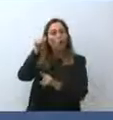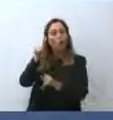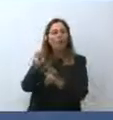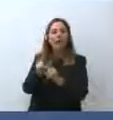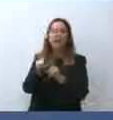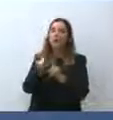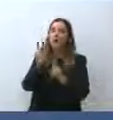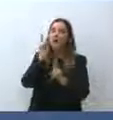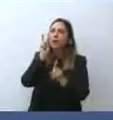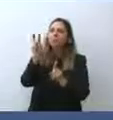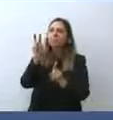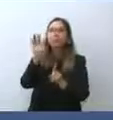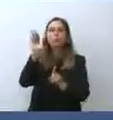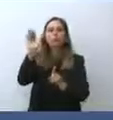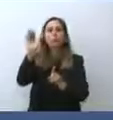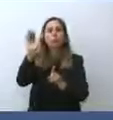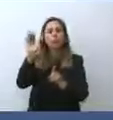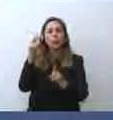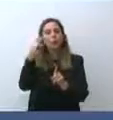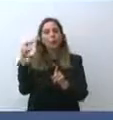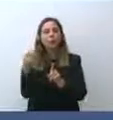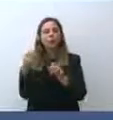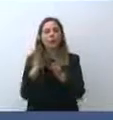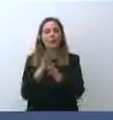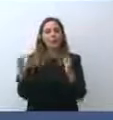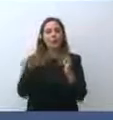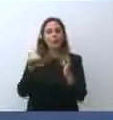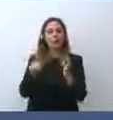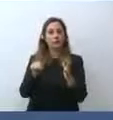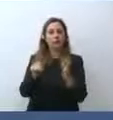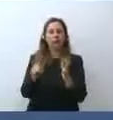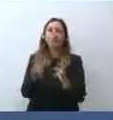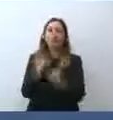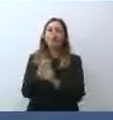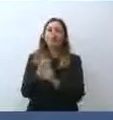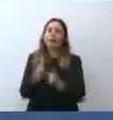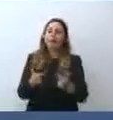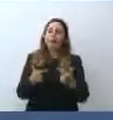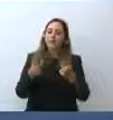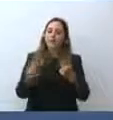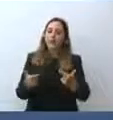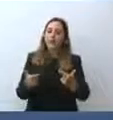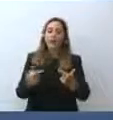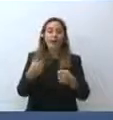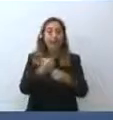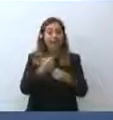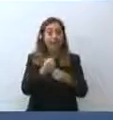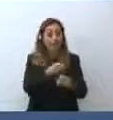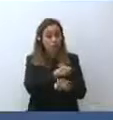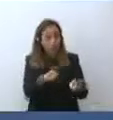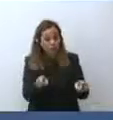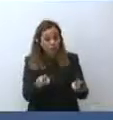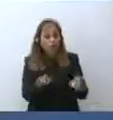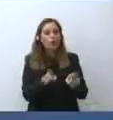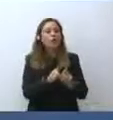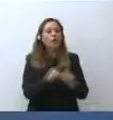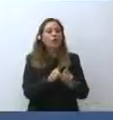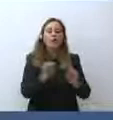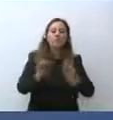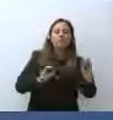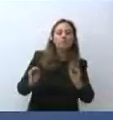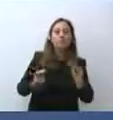che permetta di allocare, riaddestrare lavoratori nei vari settori.